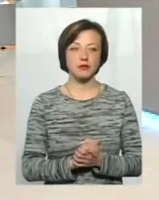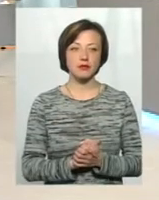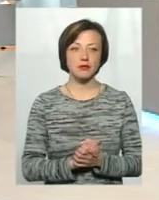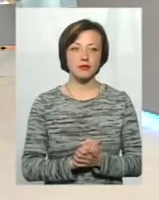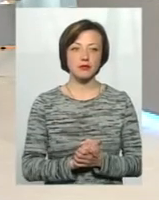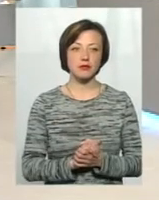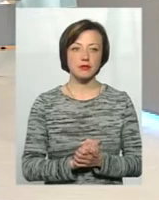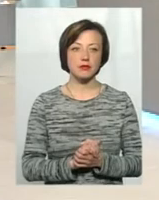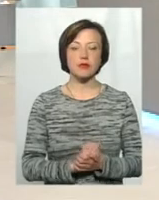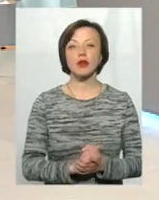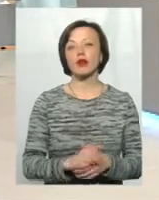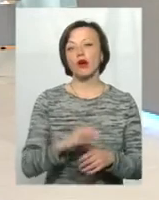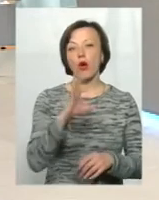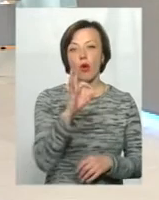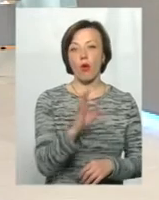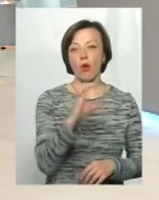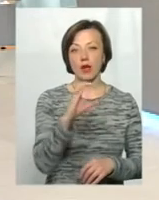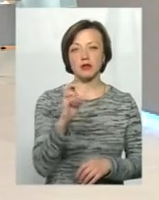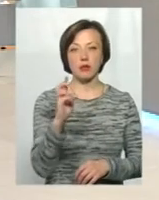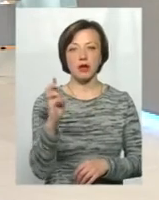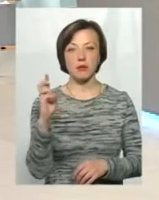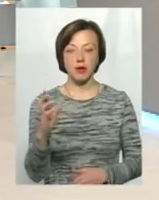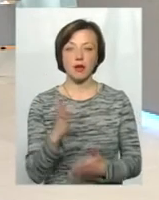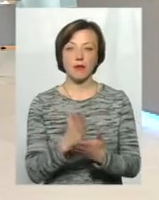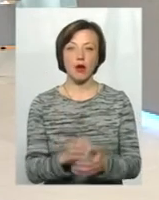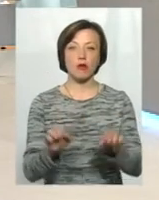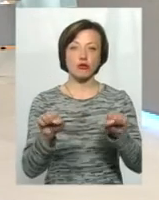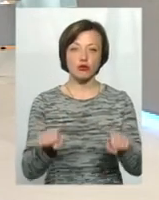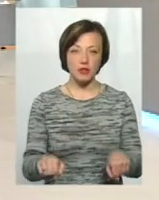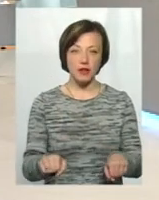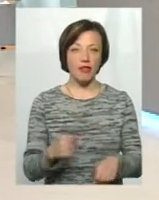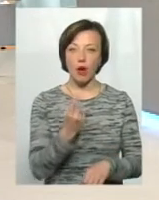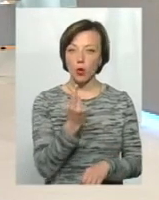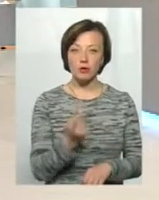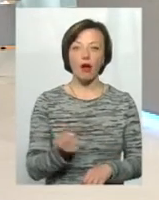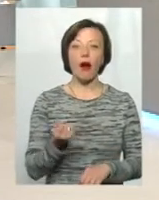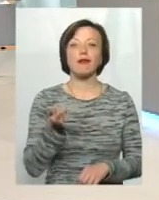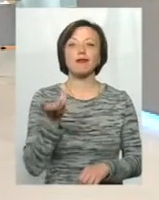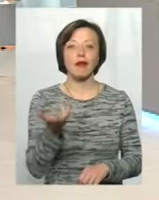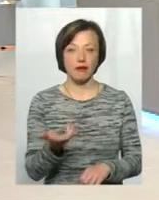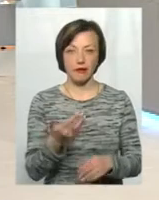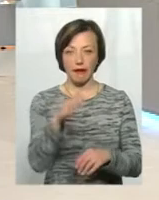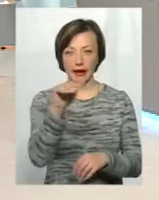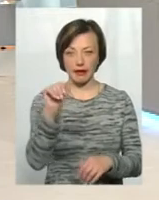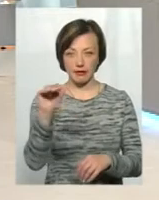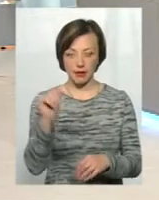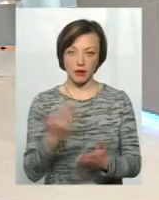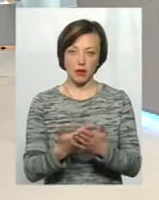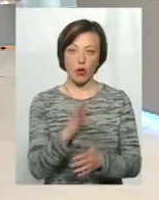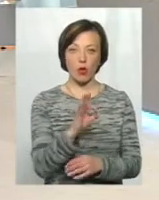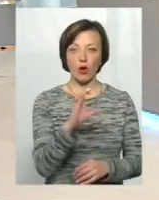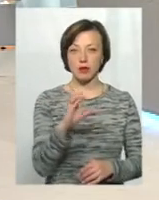По-перше, ОСББ має можливість на відміну від громадян мати не один, а декілька кредитів. Тобто, якщо ОСББ